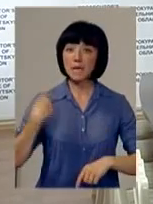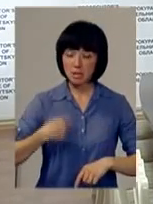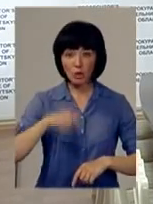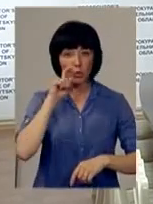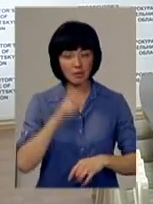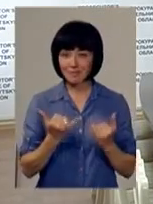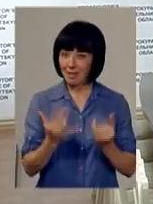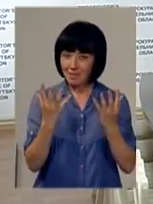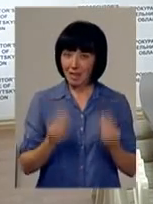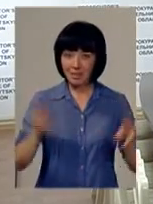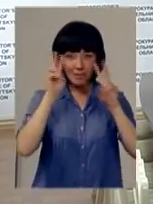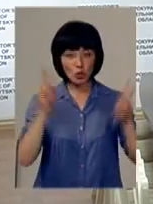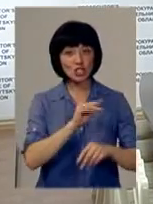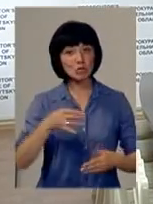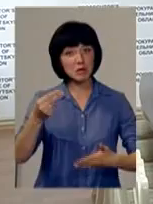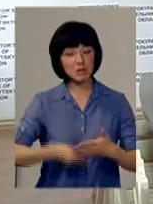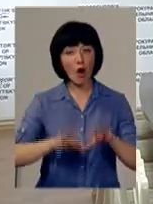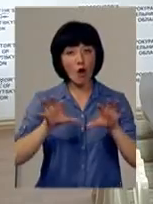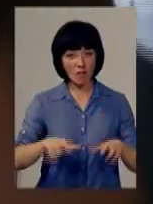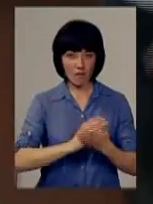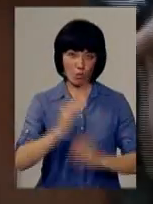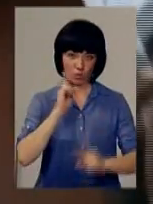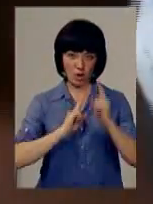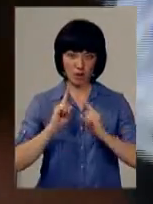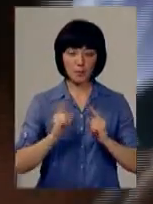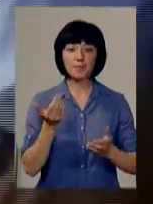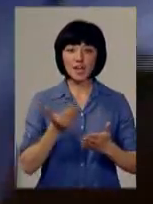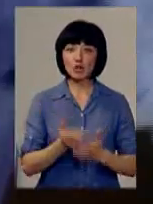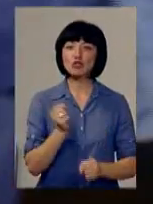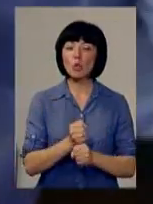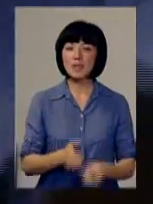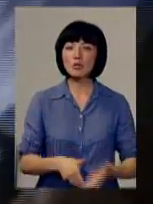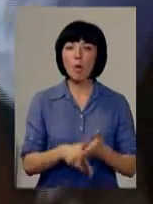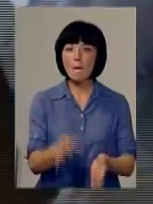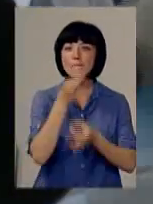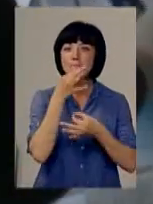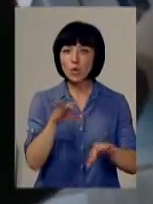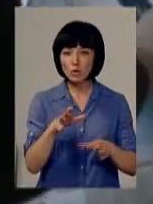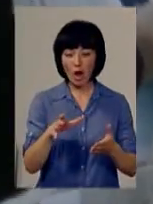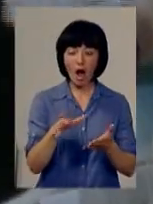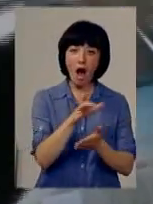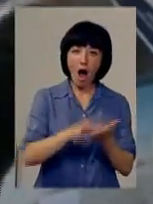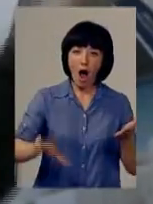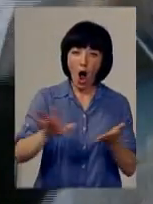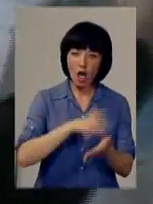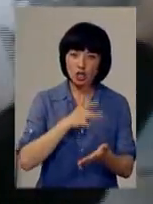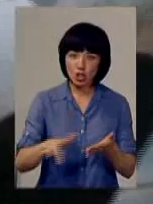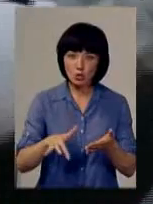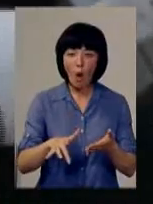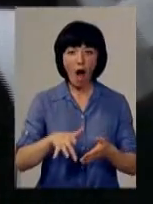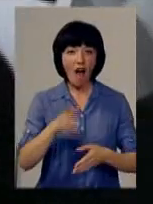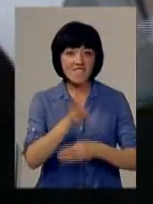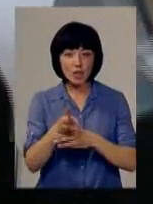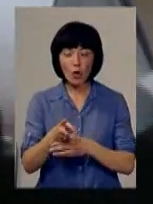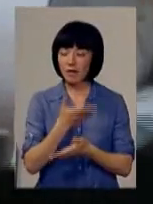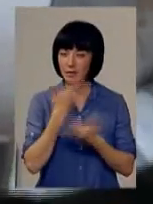України. На даний час мені не відомо, чи підписав його голова Верховної Ради. Тож, зроблене за допомогою будь-якого гаджету аматорське відео наразі не